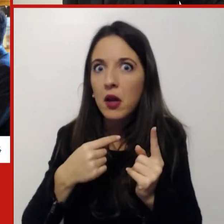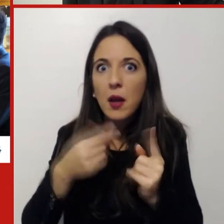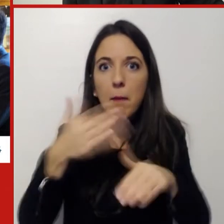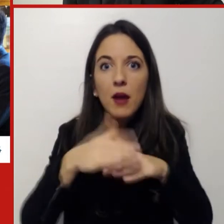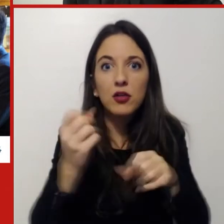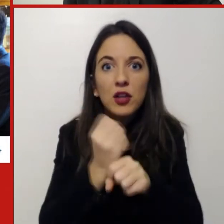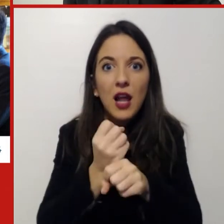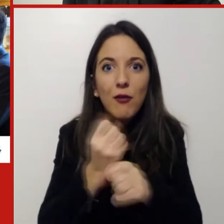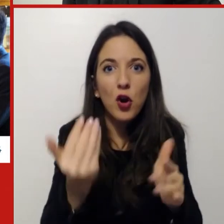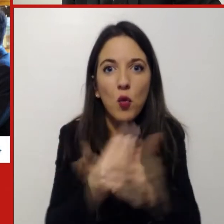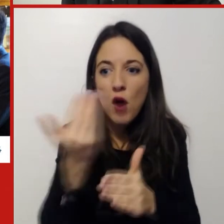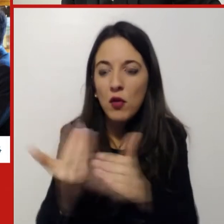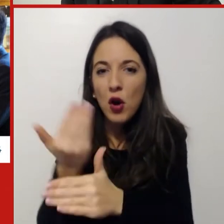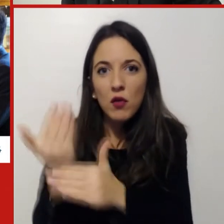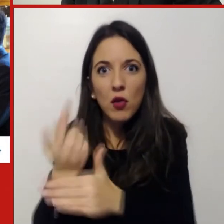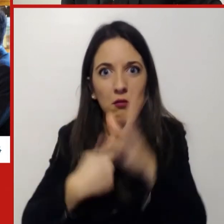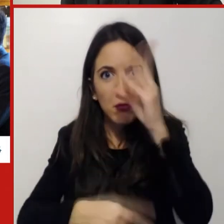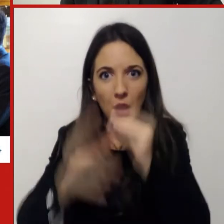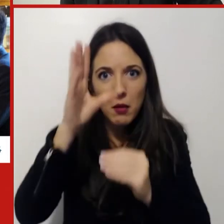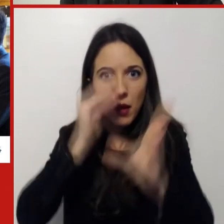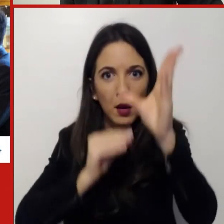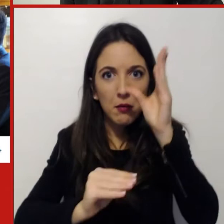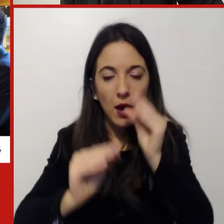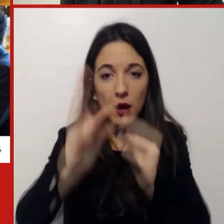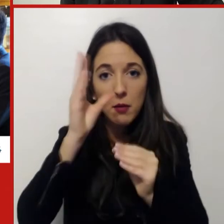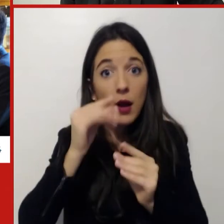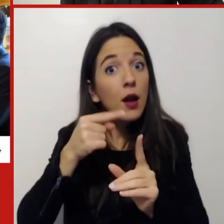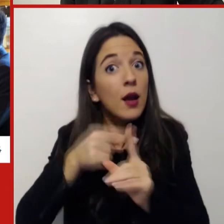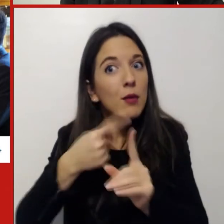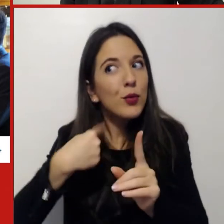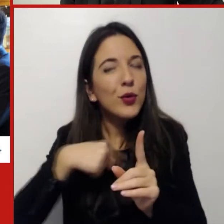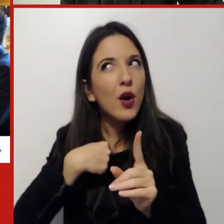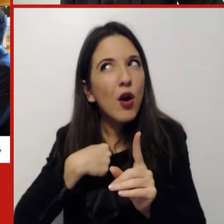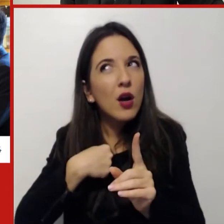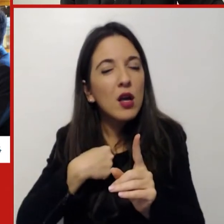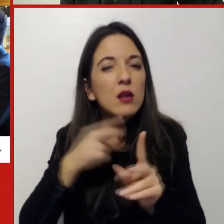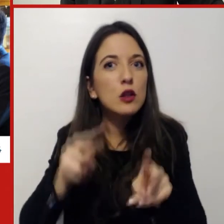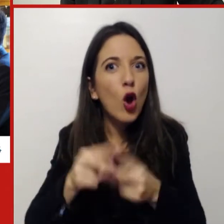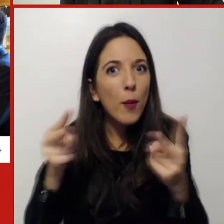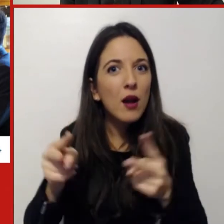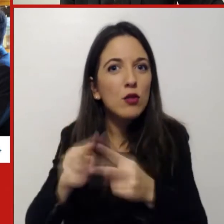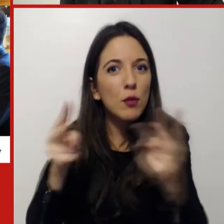abbiamo scoperto anche tante cose che, beh, che da